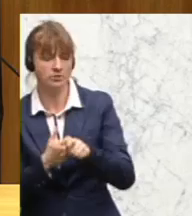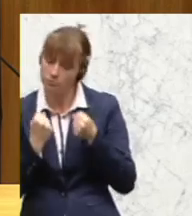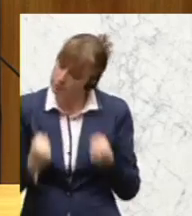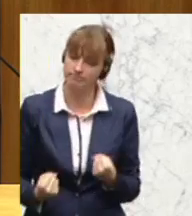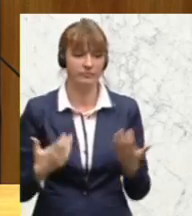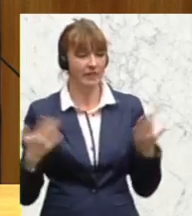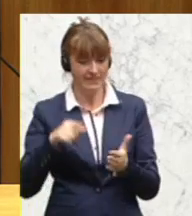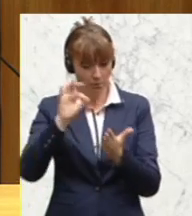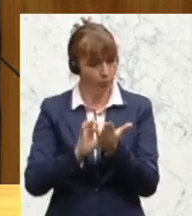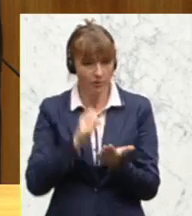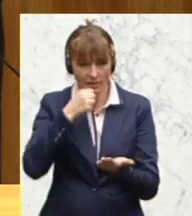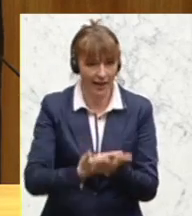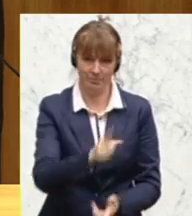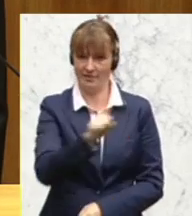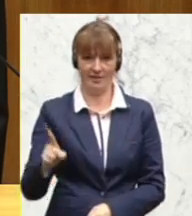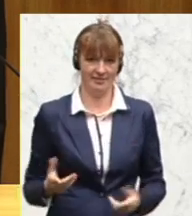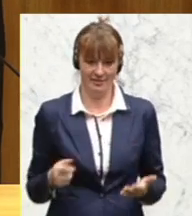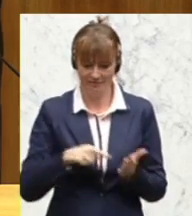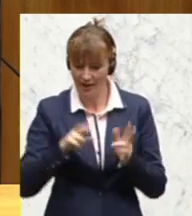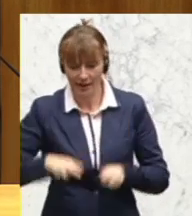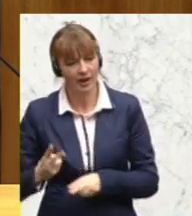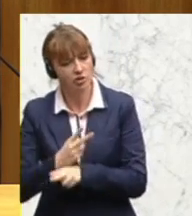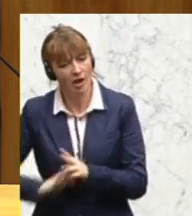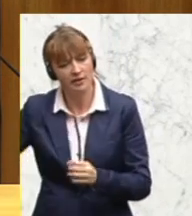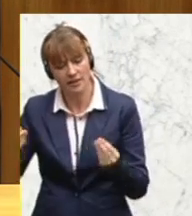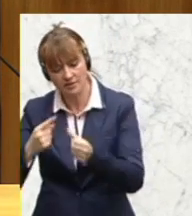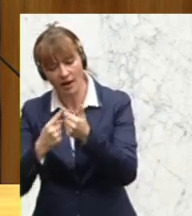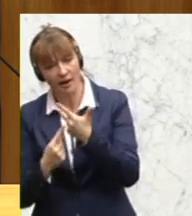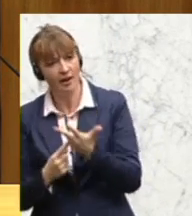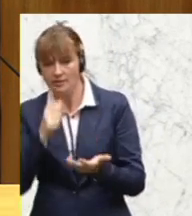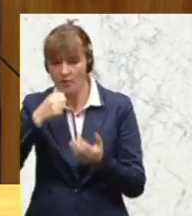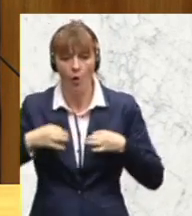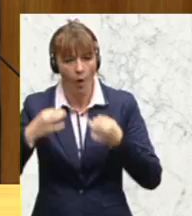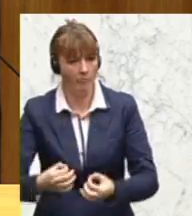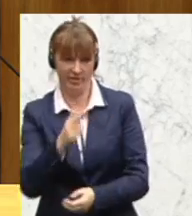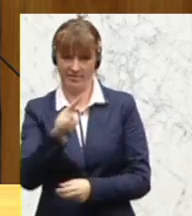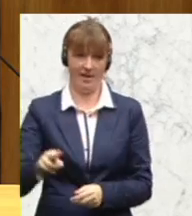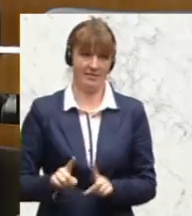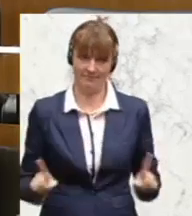in diesen Punkten nicht nachgeben und unsere rechtsstaatlichen Errungenschaften nicht opfern.